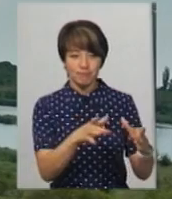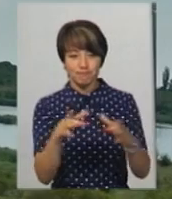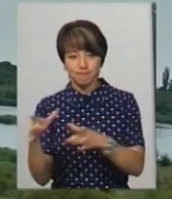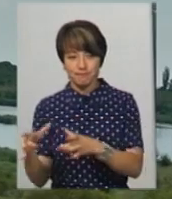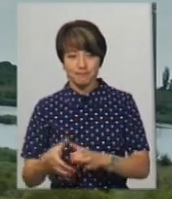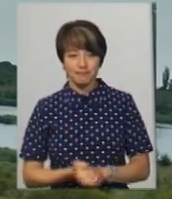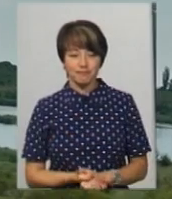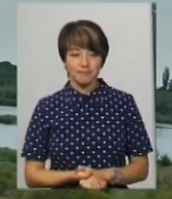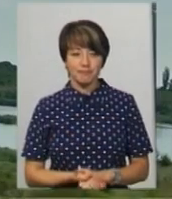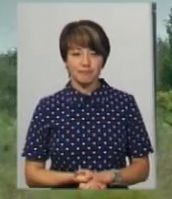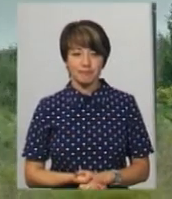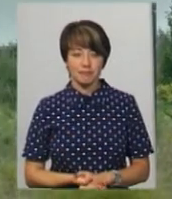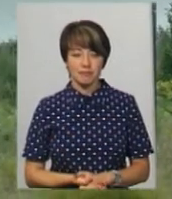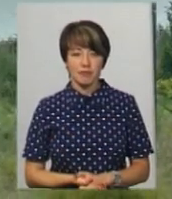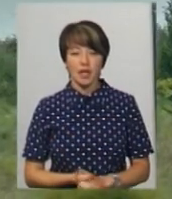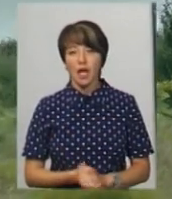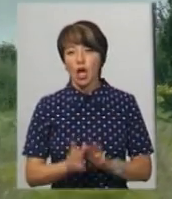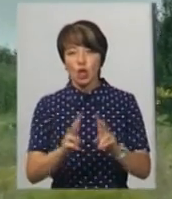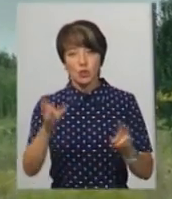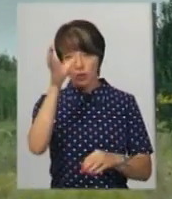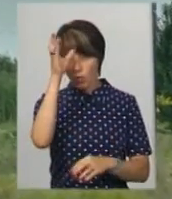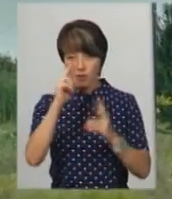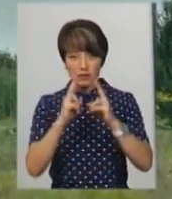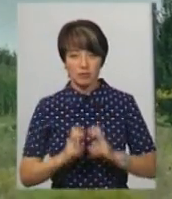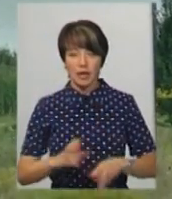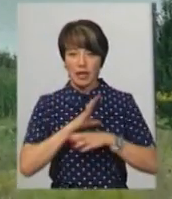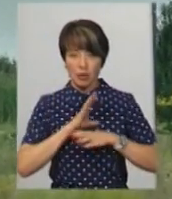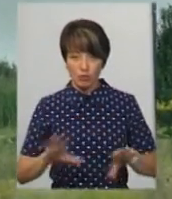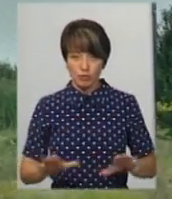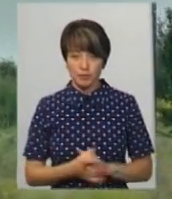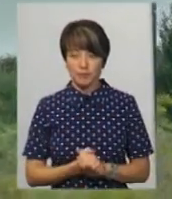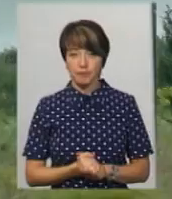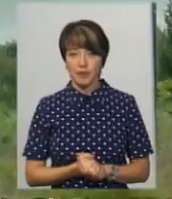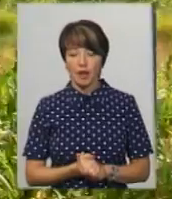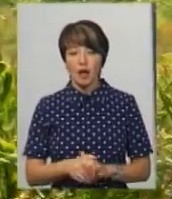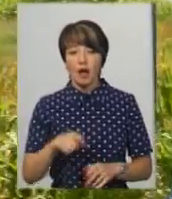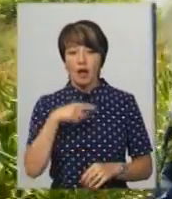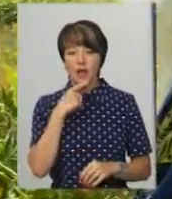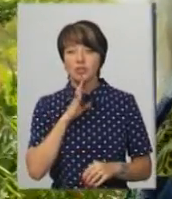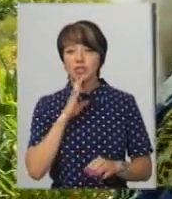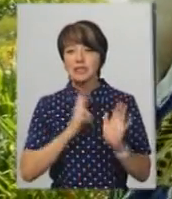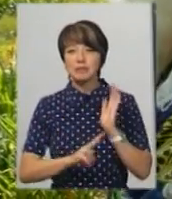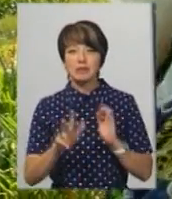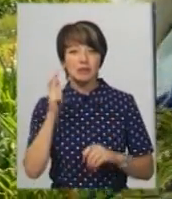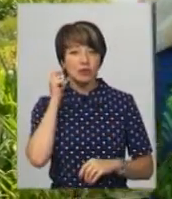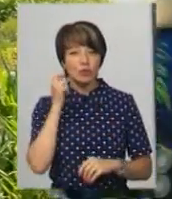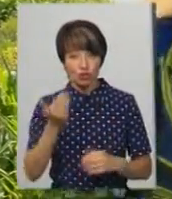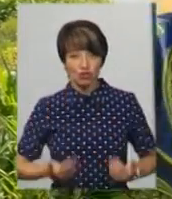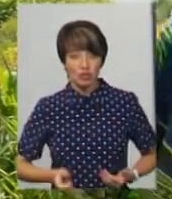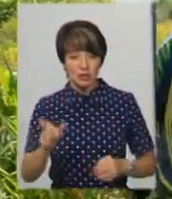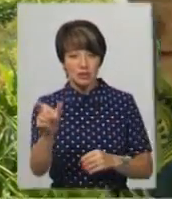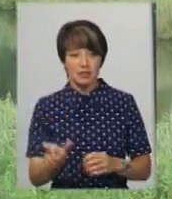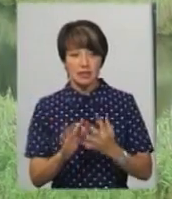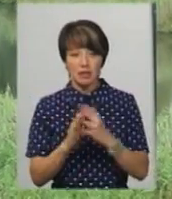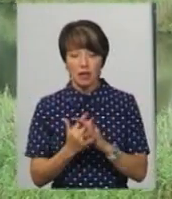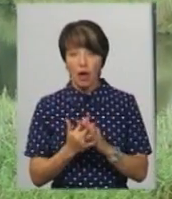сторони в другу, плавають острова. Ніхто з науковців озеро не досліджував, каже Петро Семенешин. За словами 73-річної жительки Вікторівки Євгени